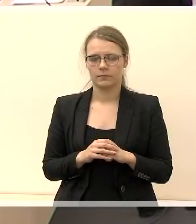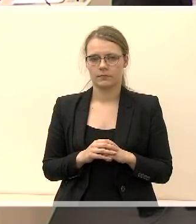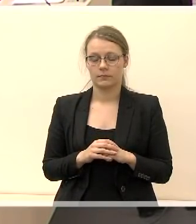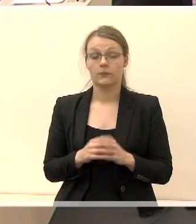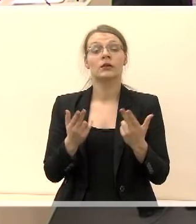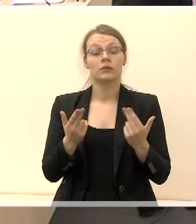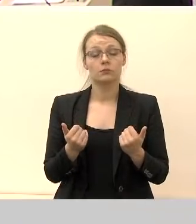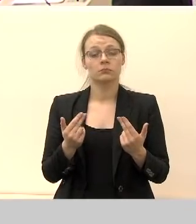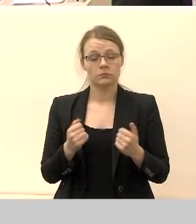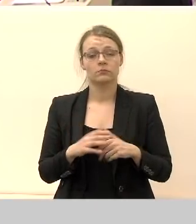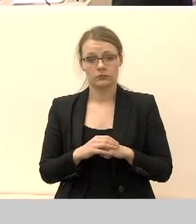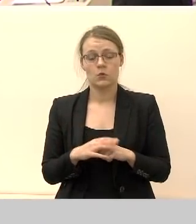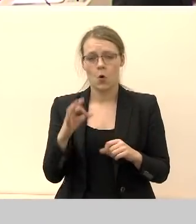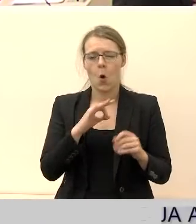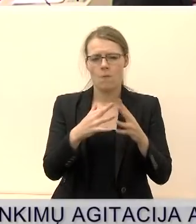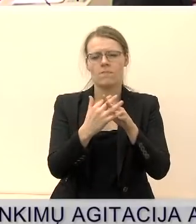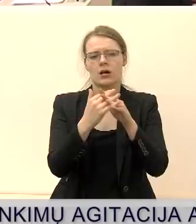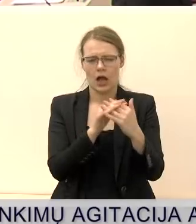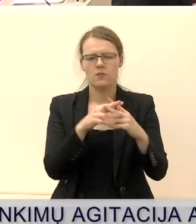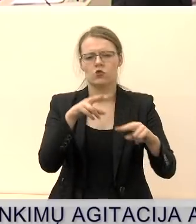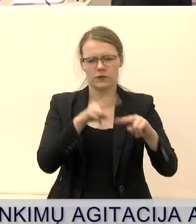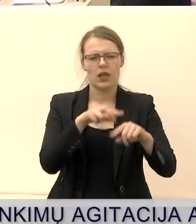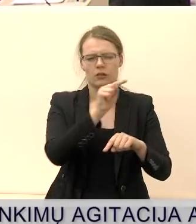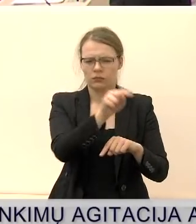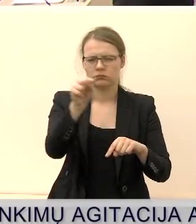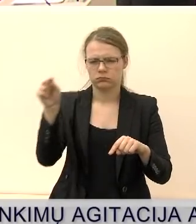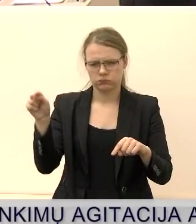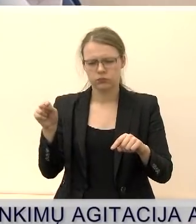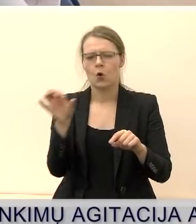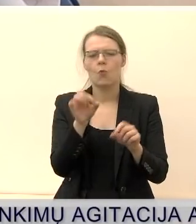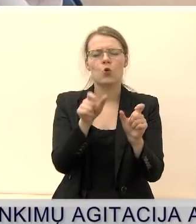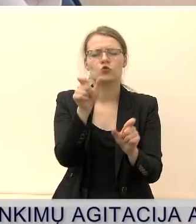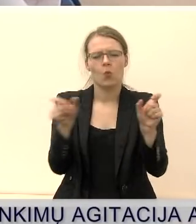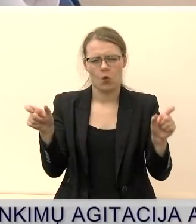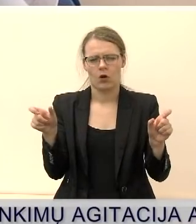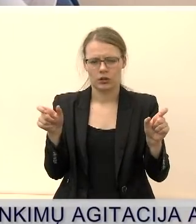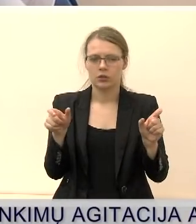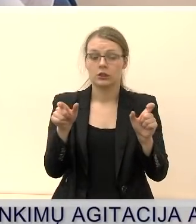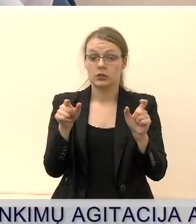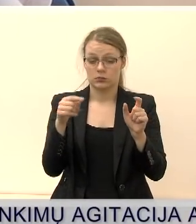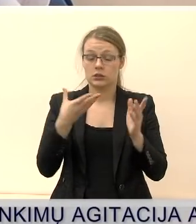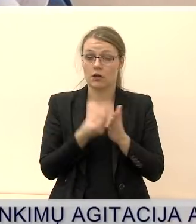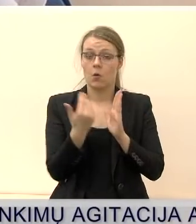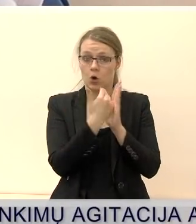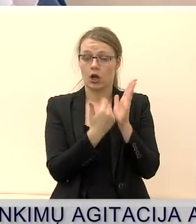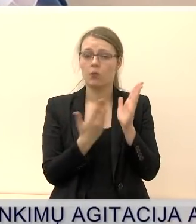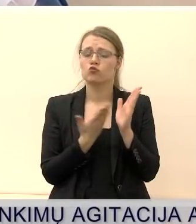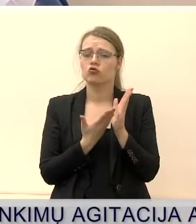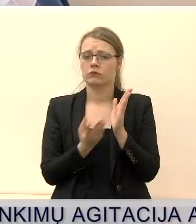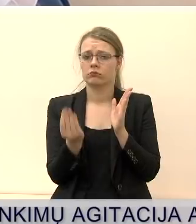Taip, dėl kaimiškų vietų ir gaimuose gyvenančių žmonių. Programai numatome, kad